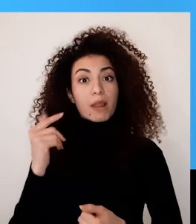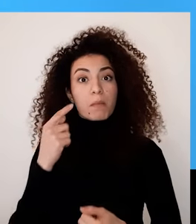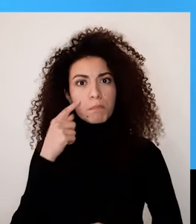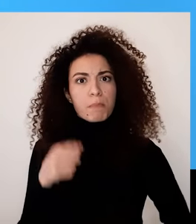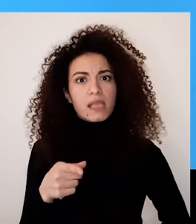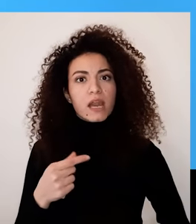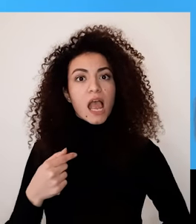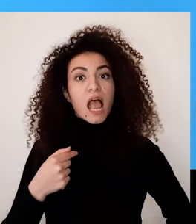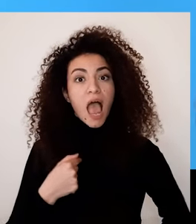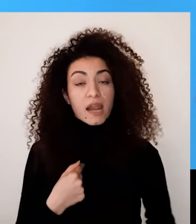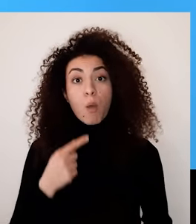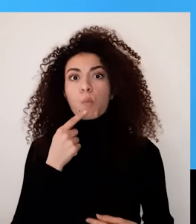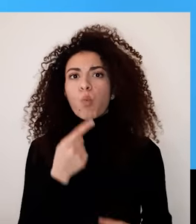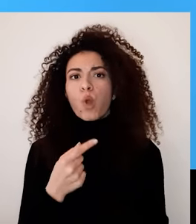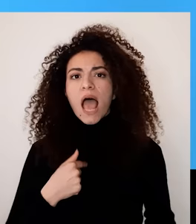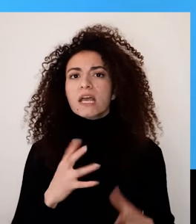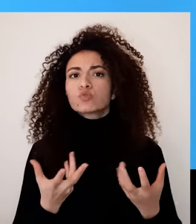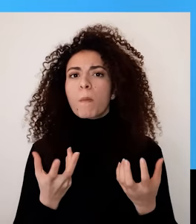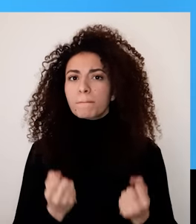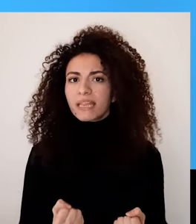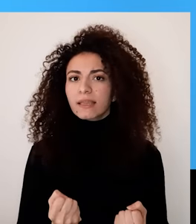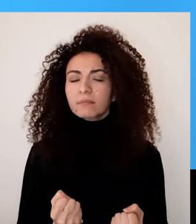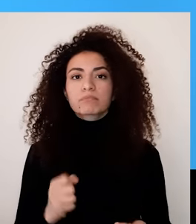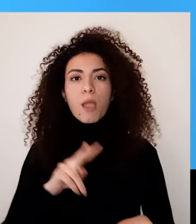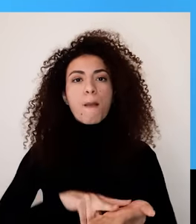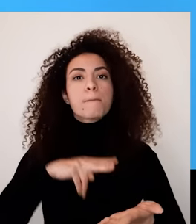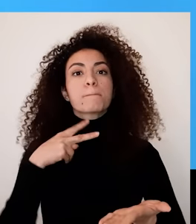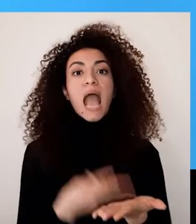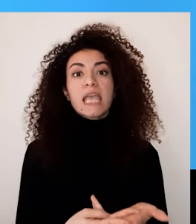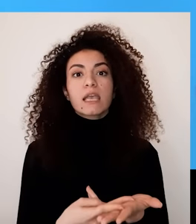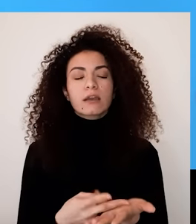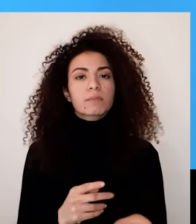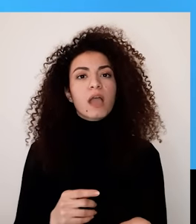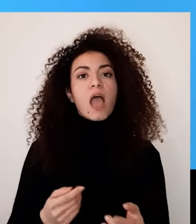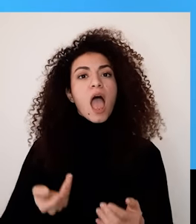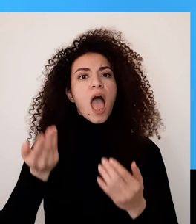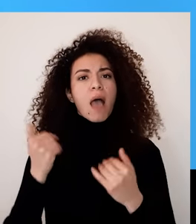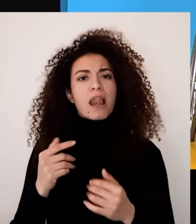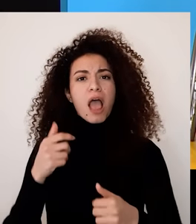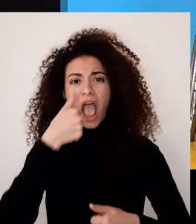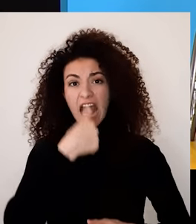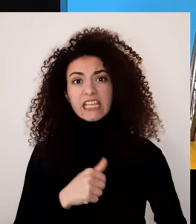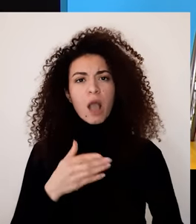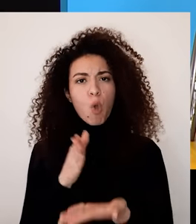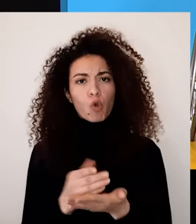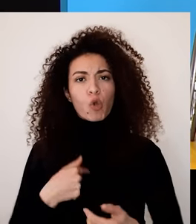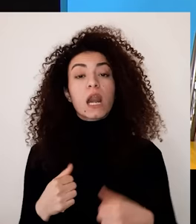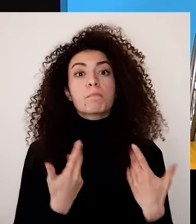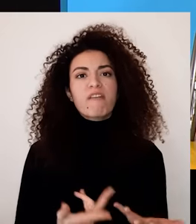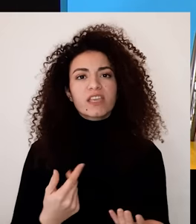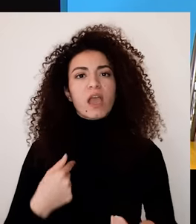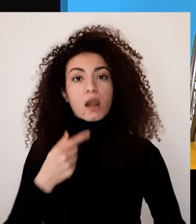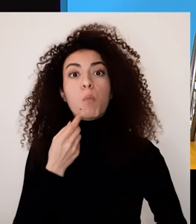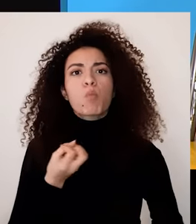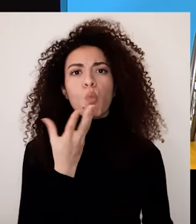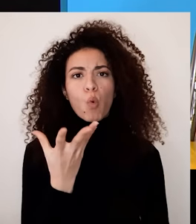على أن التعبير عن مطالبنا وحاجاتنا أمر أساسي يمكن يقلب موقف ما بيحترم حقوقنا لموقف معاكس المهم أنه اسمح لنفسي